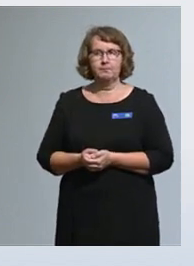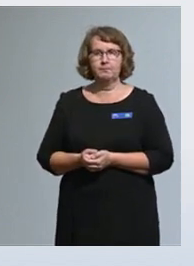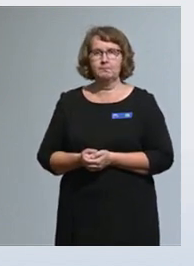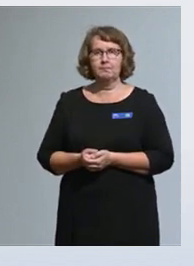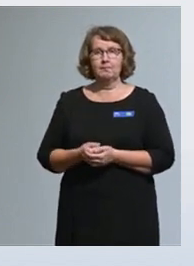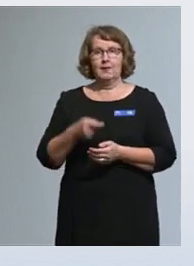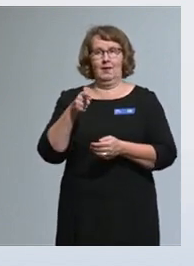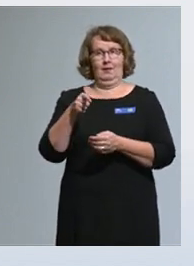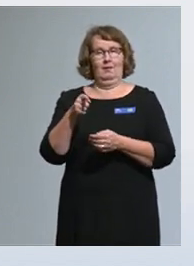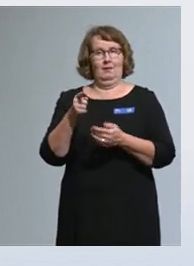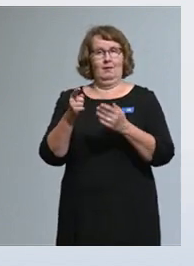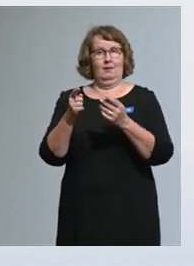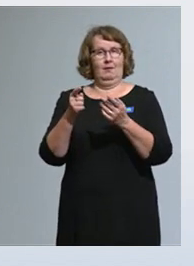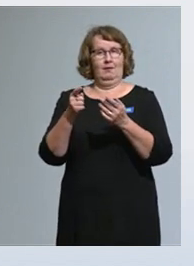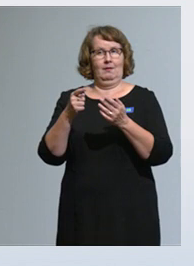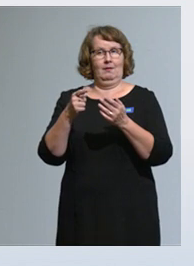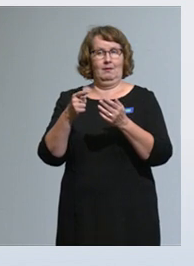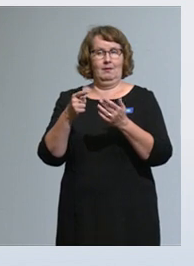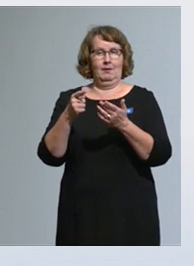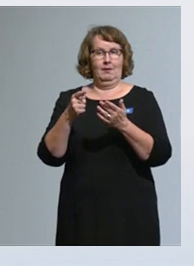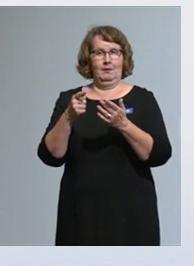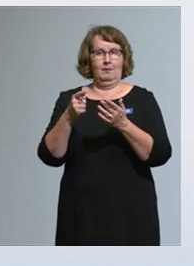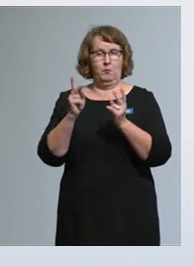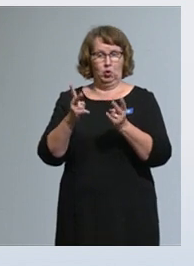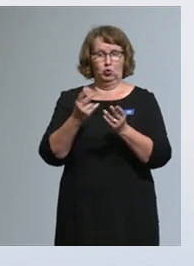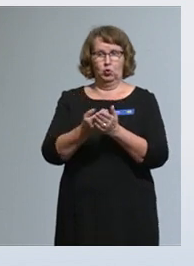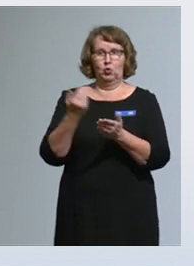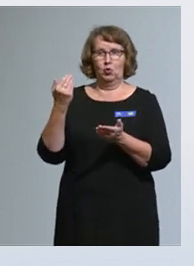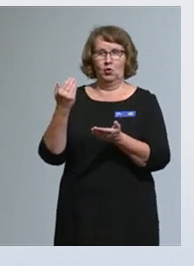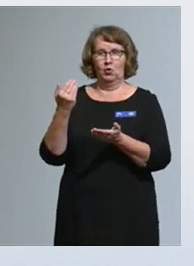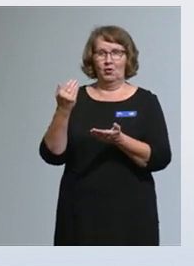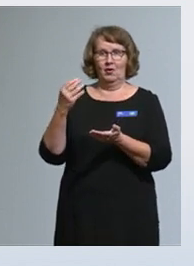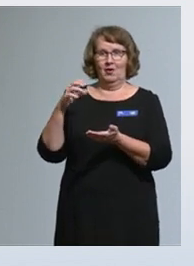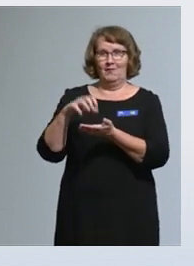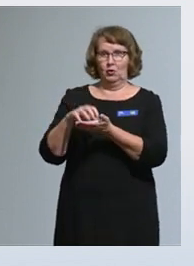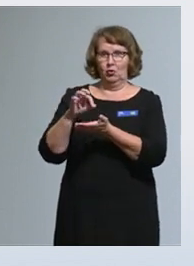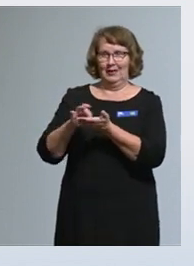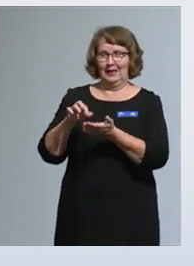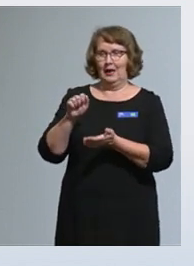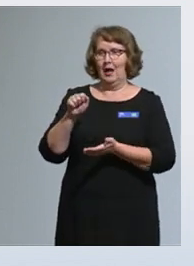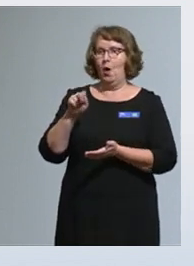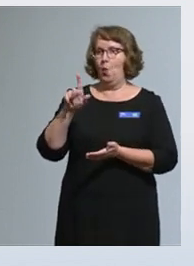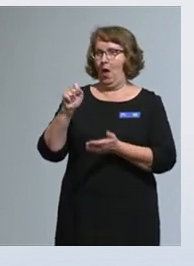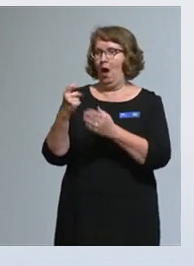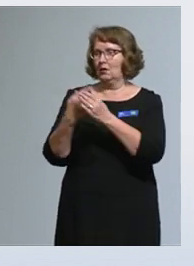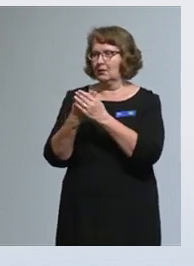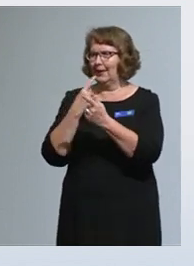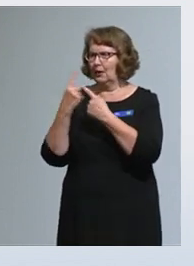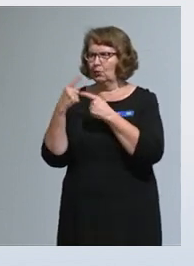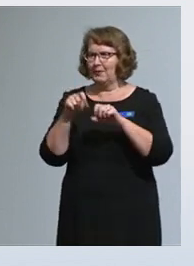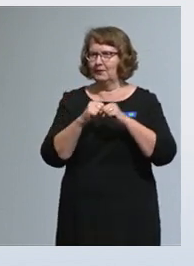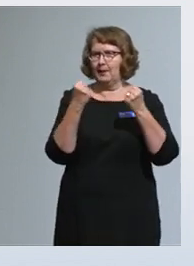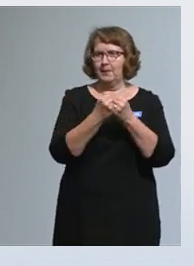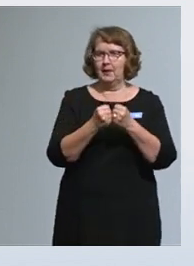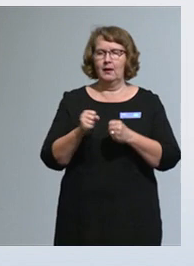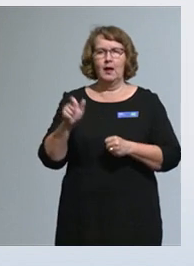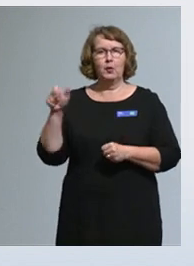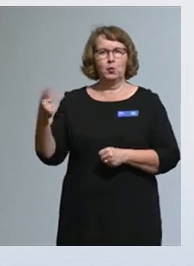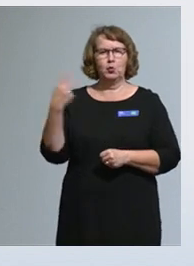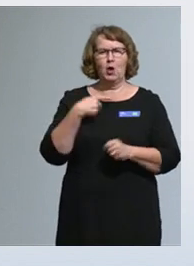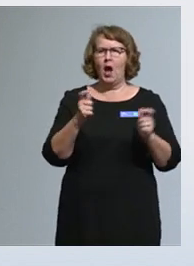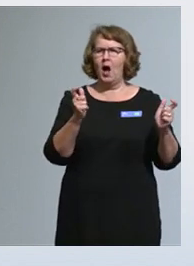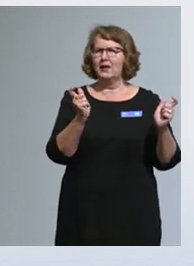Tämä on muun muassa syynä, kun valtiosihteeri Aulan kanssa keskustelimme tästä seminaarista, hän kysyi minulta, että paljonko ne järjestöt